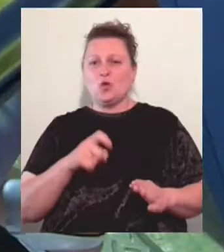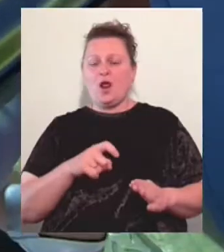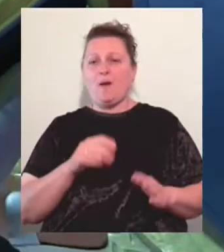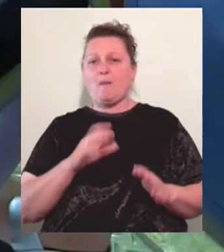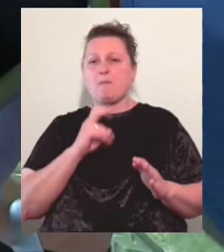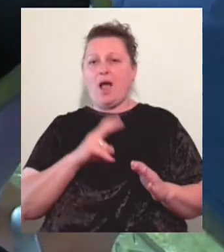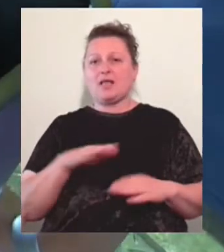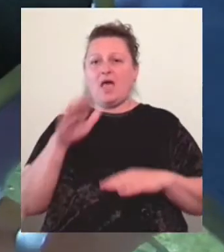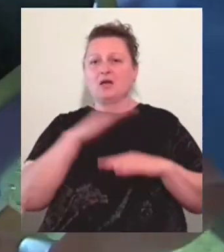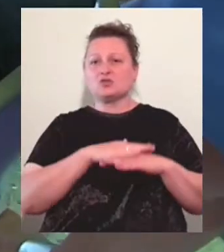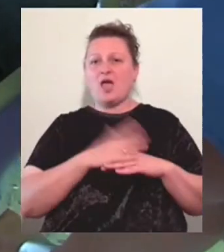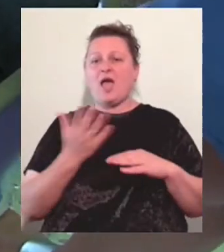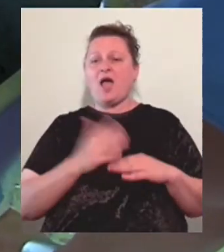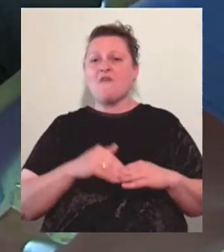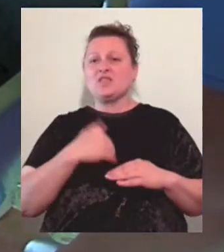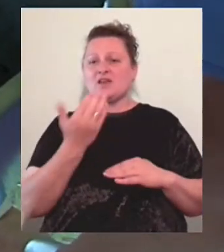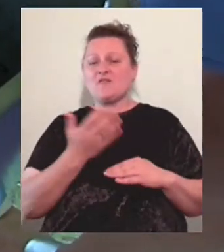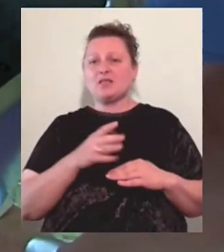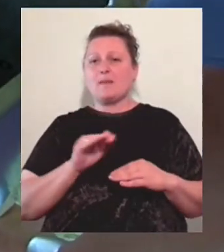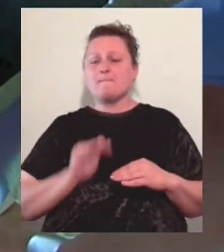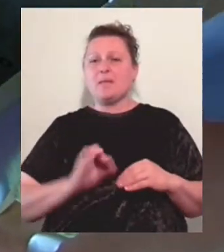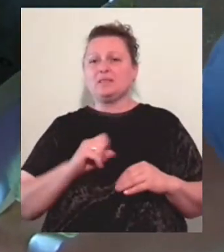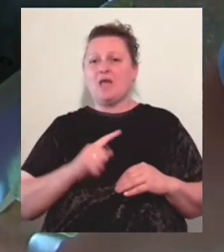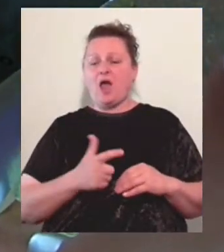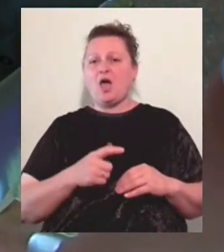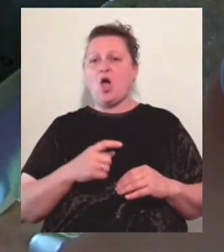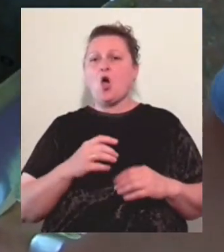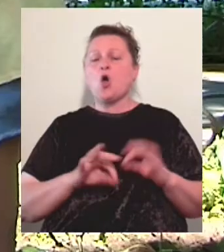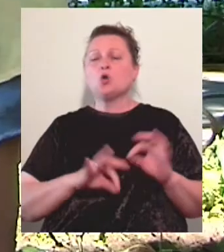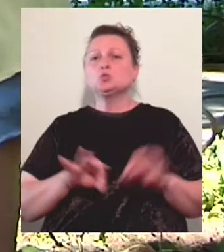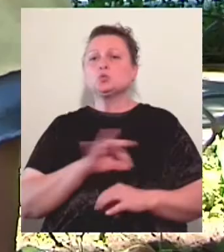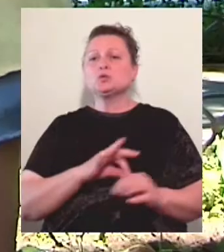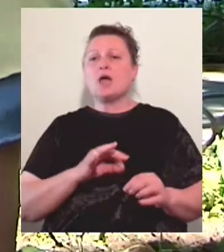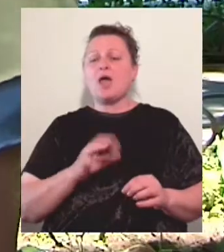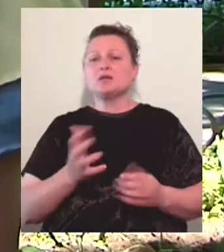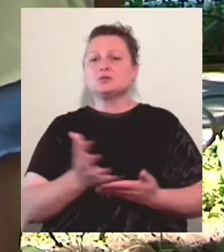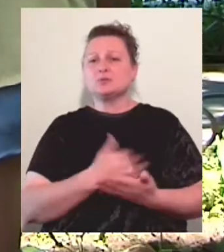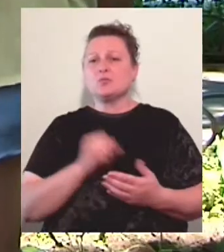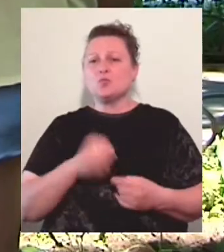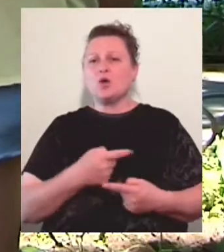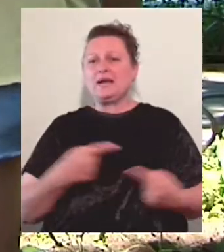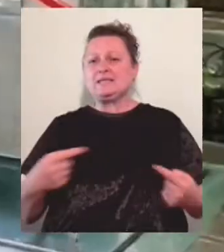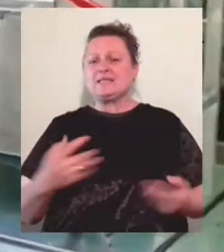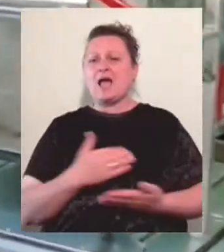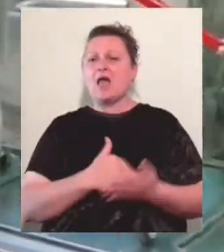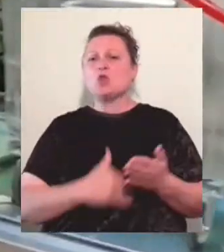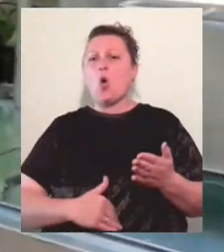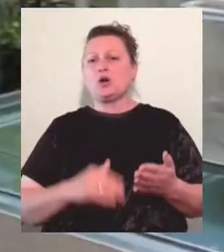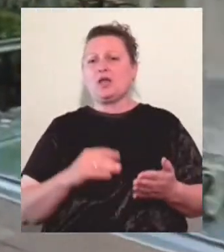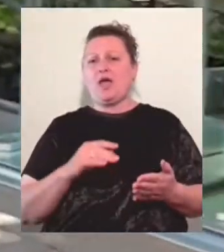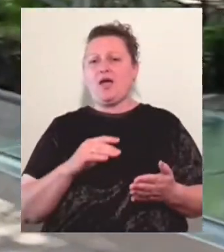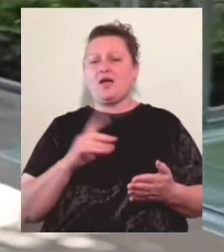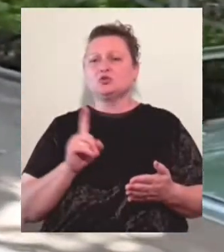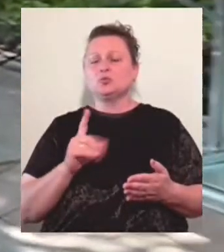кришкою, яка відчиняється за допомогою педалі. Конструкція дозволяє збирати сміття за різними категоріями. Аби вивезти зібране, використовують